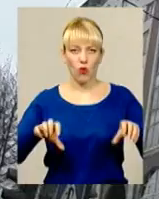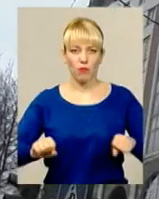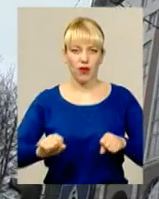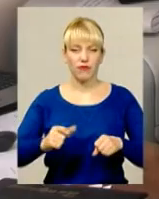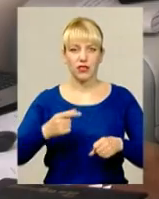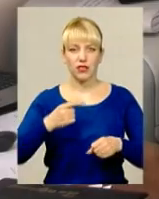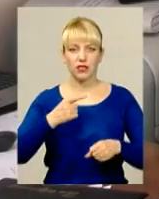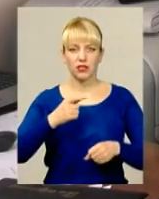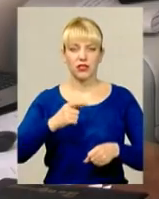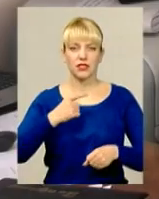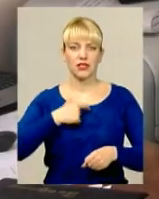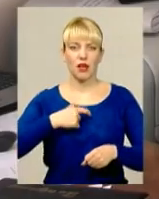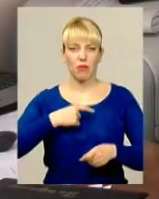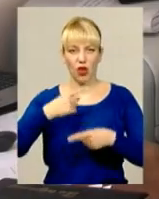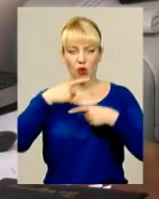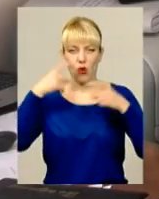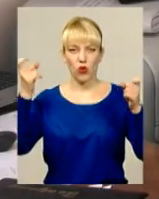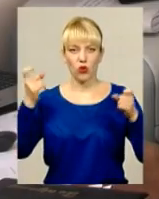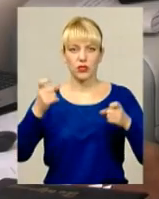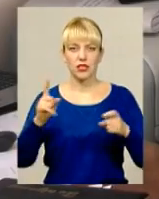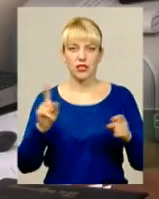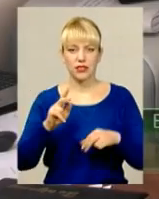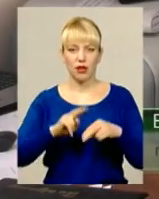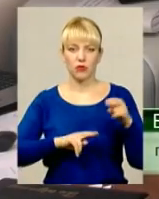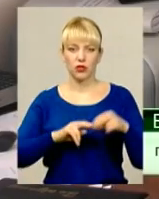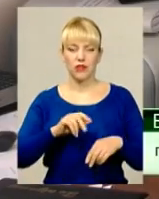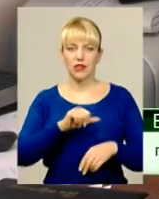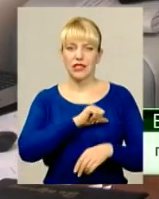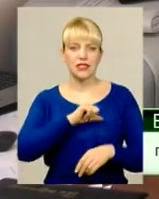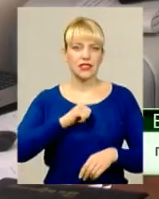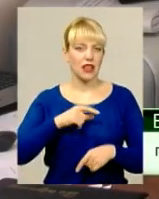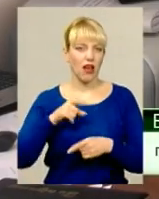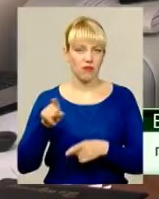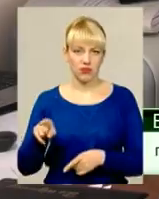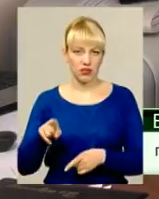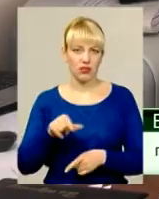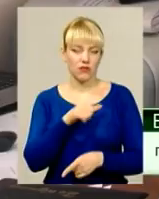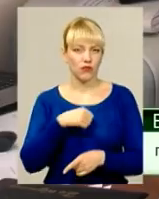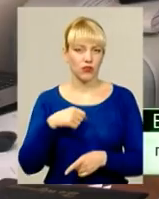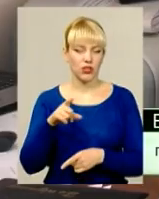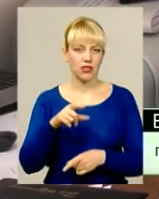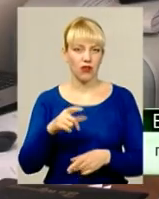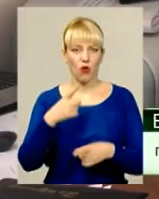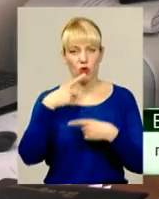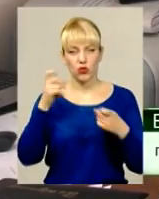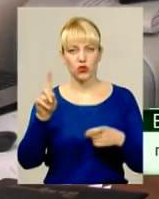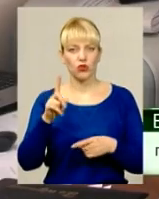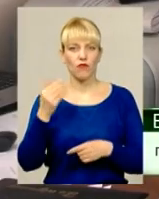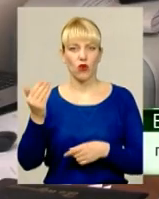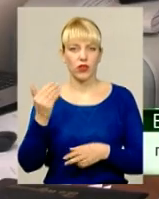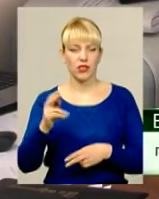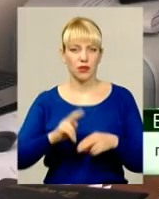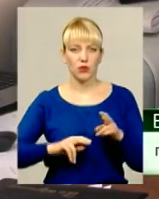забудовником. Вони самочинно себе називали забудовником, про це все відомо всім